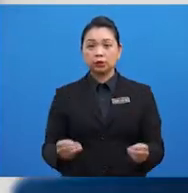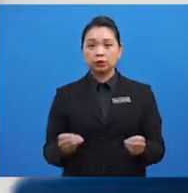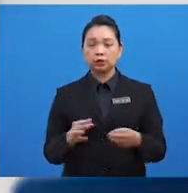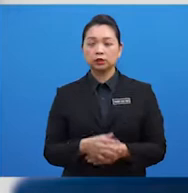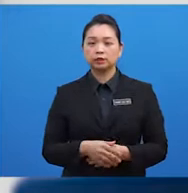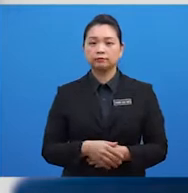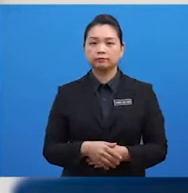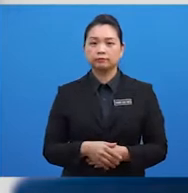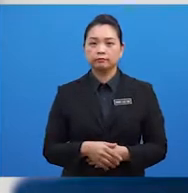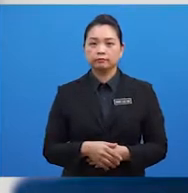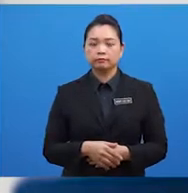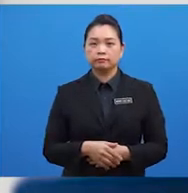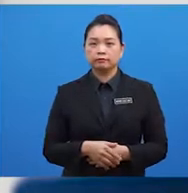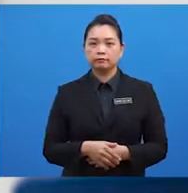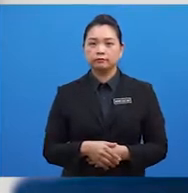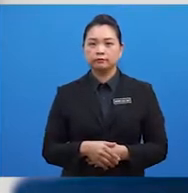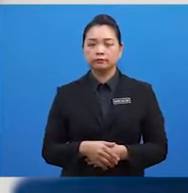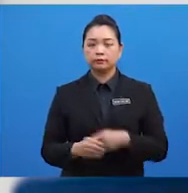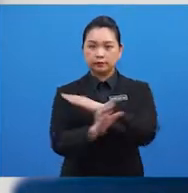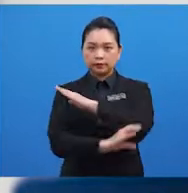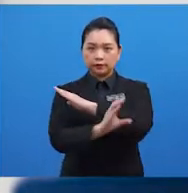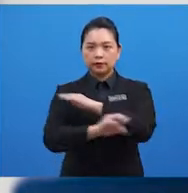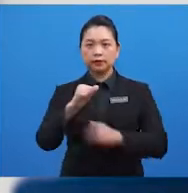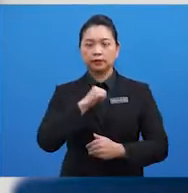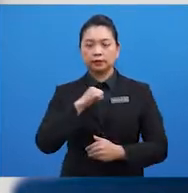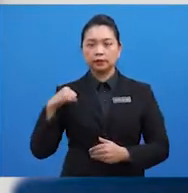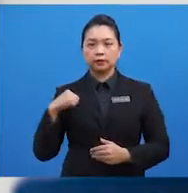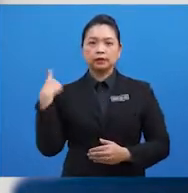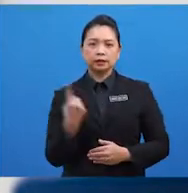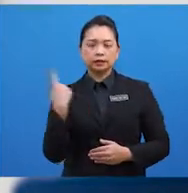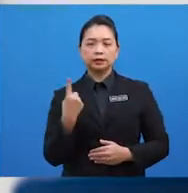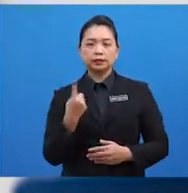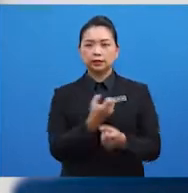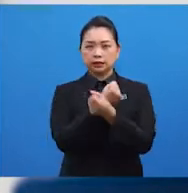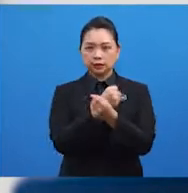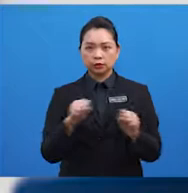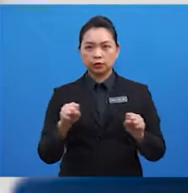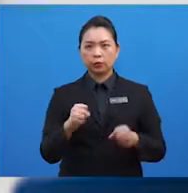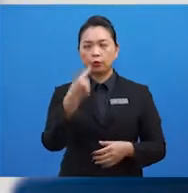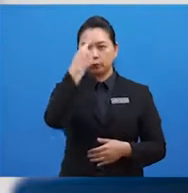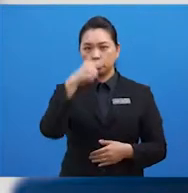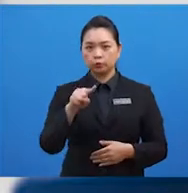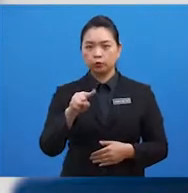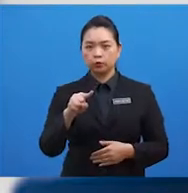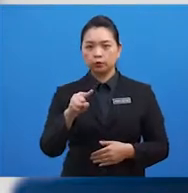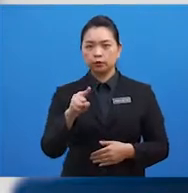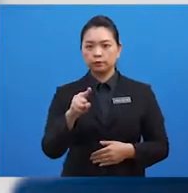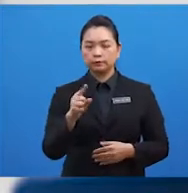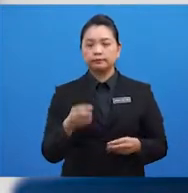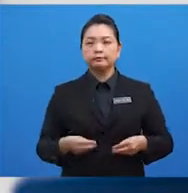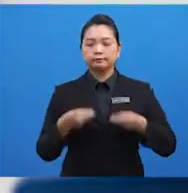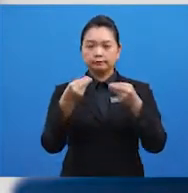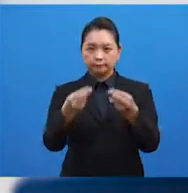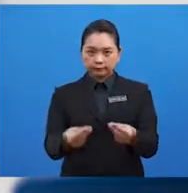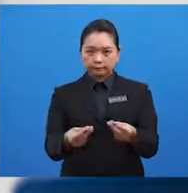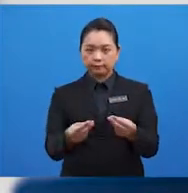Selain itu, negara-negara anggota sentiasa bersedia untuk menghulurkan